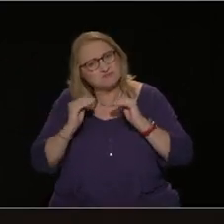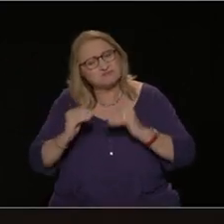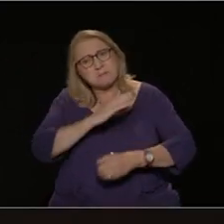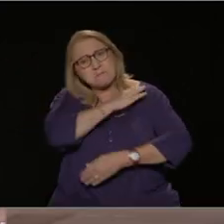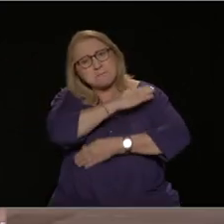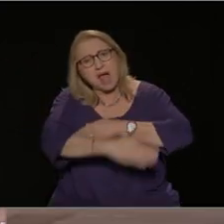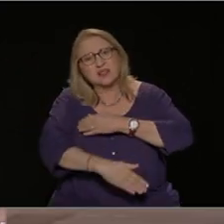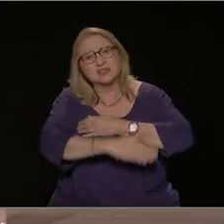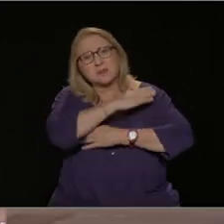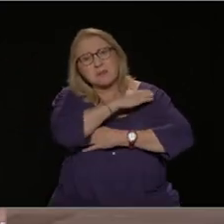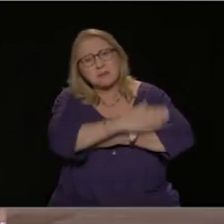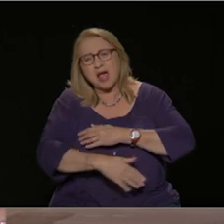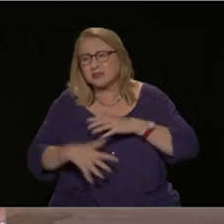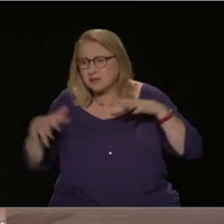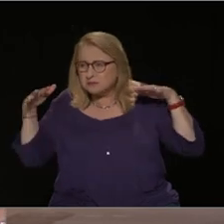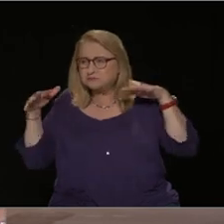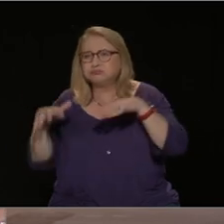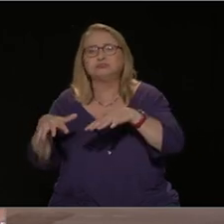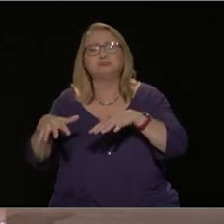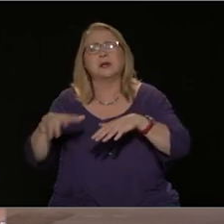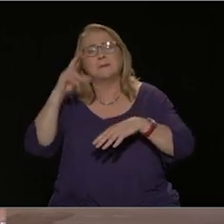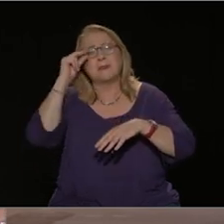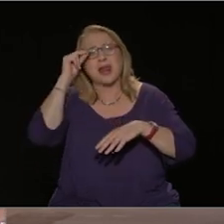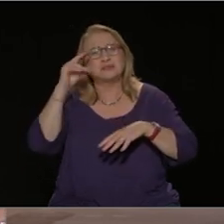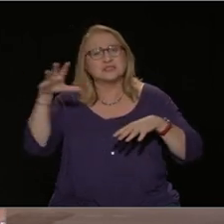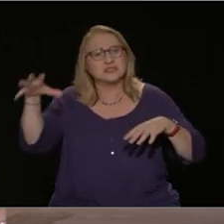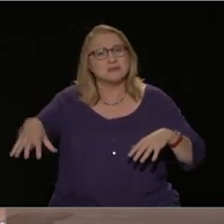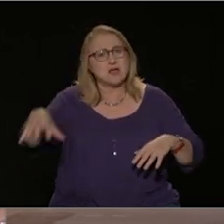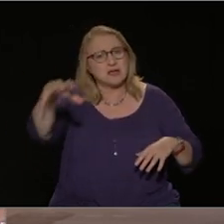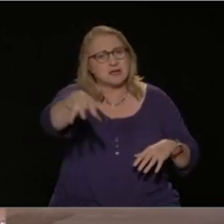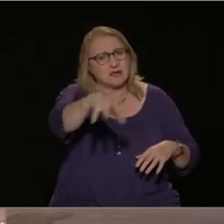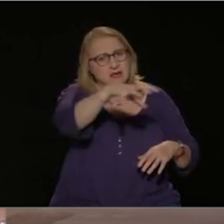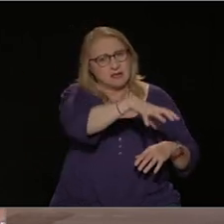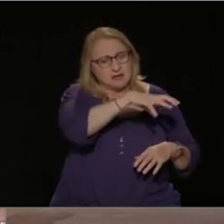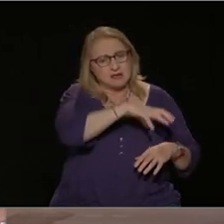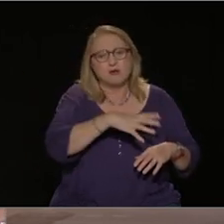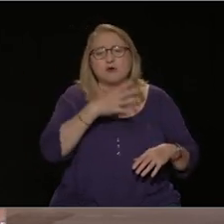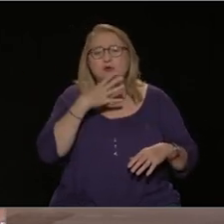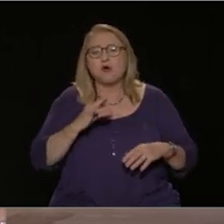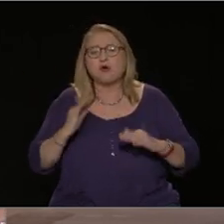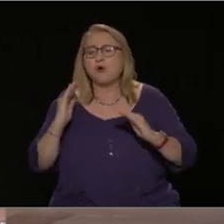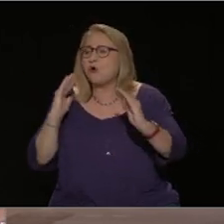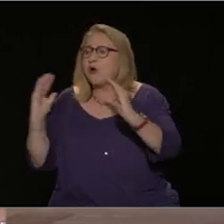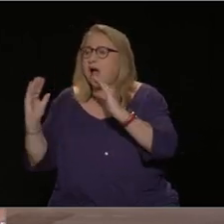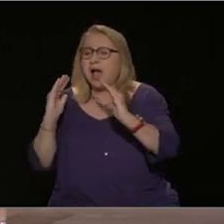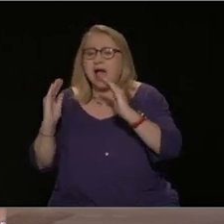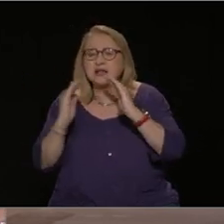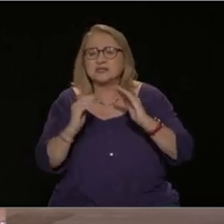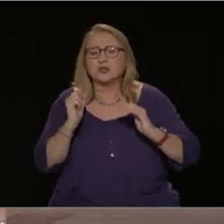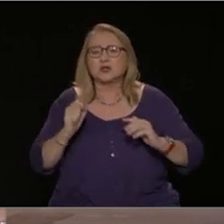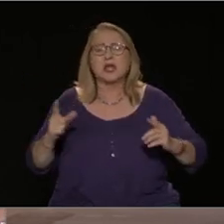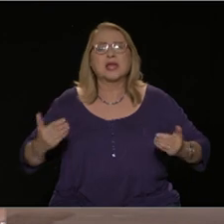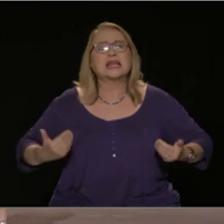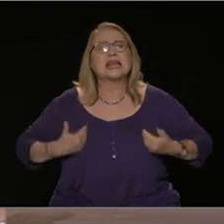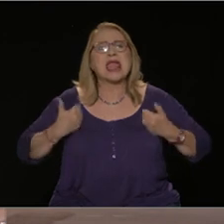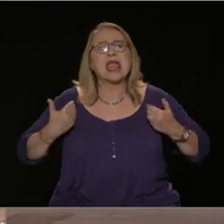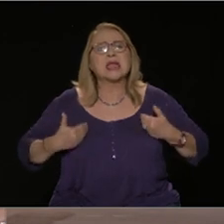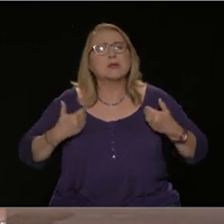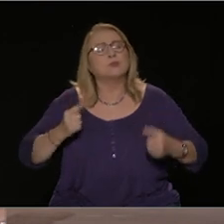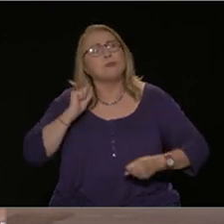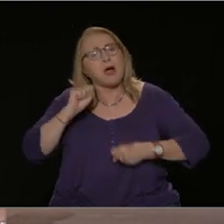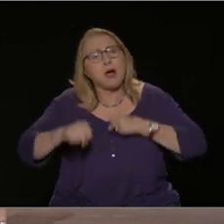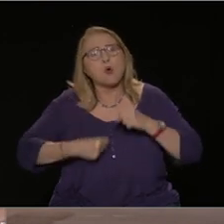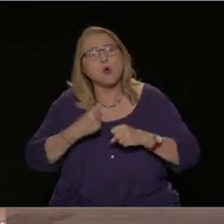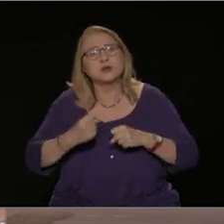στους πανεπιστημιακούς χώρους για να χτυπηθεί το άσυλο και οι αγώνες της νεολαίας. Και μάλιστα